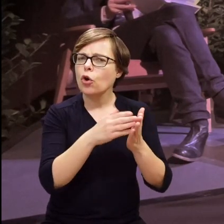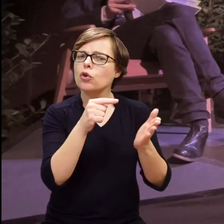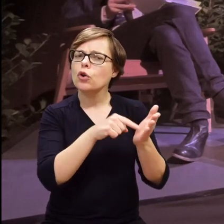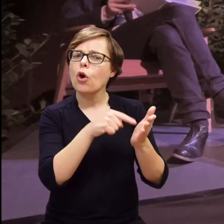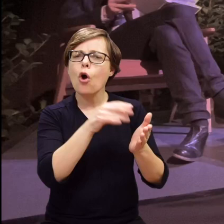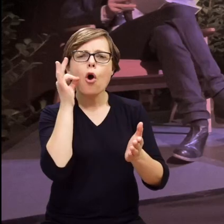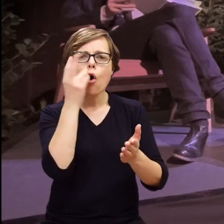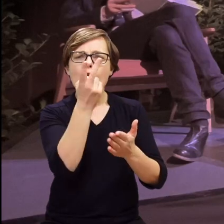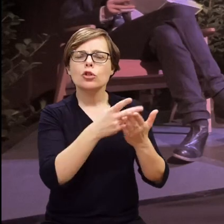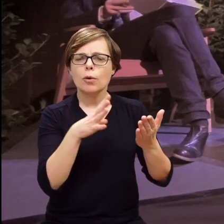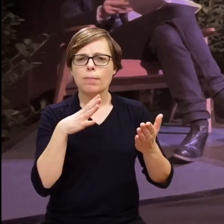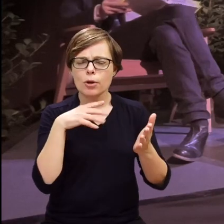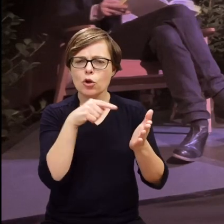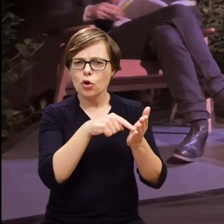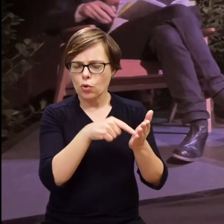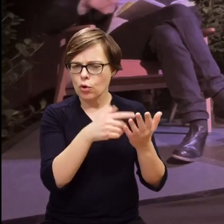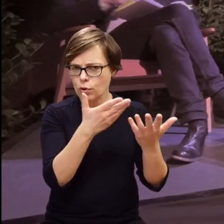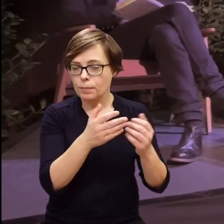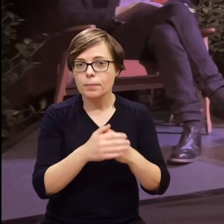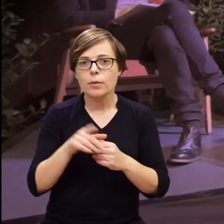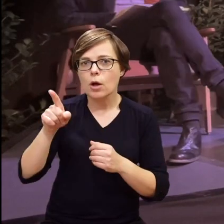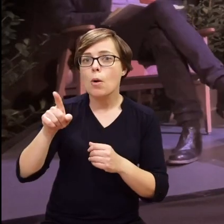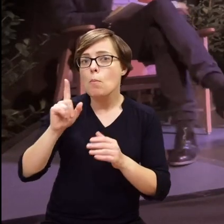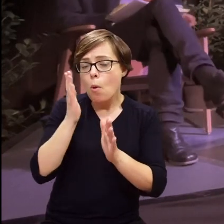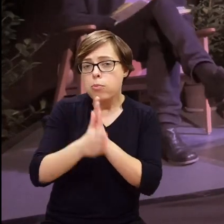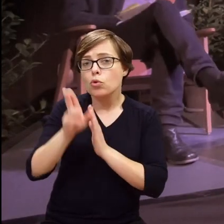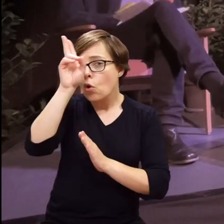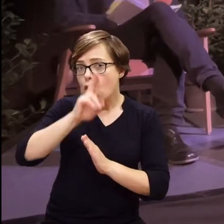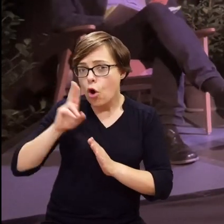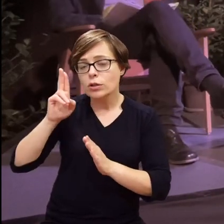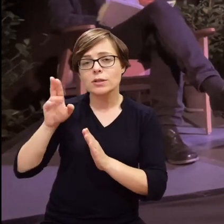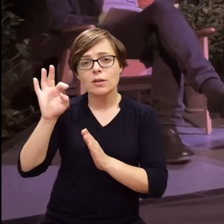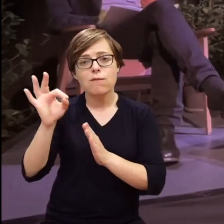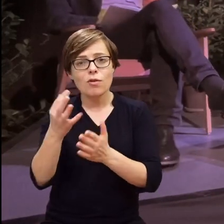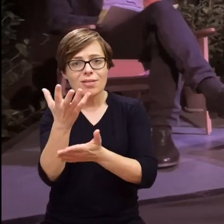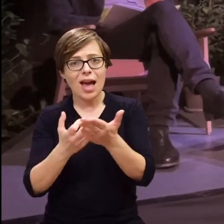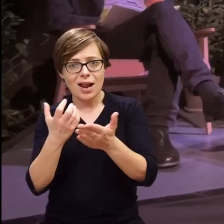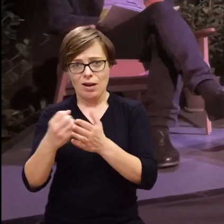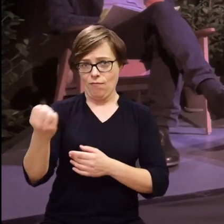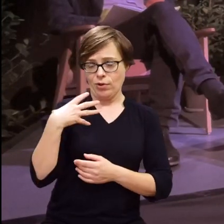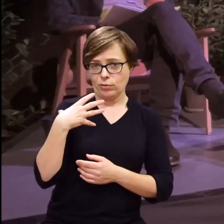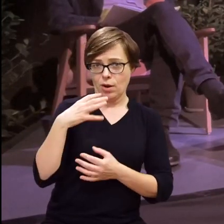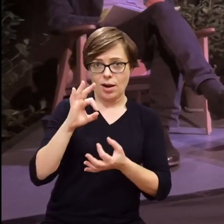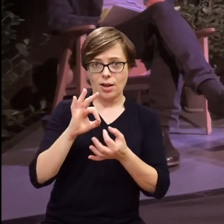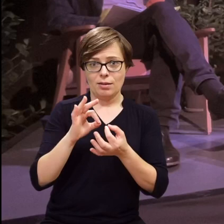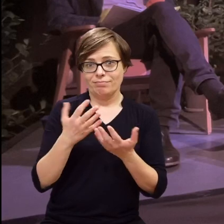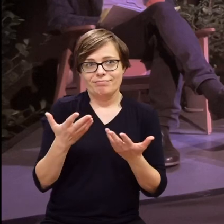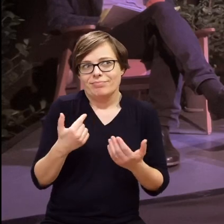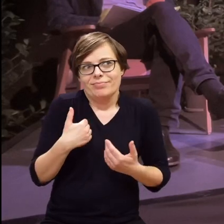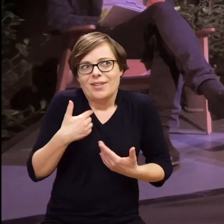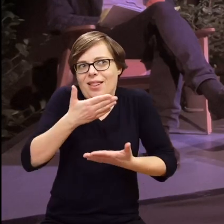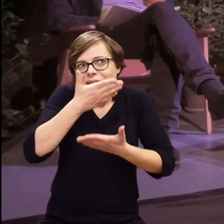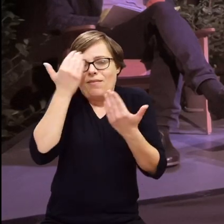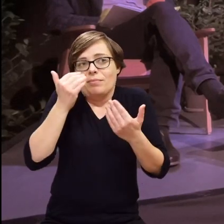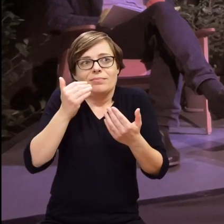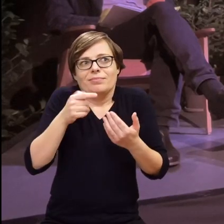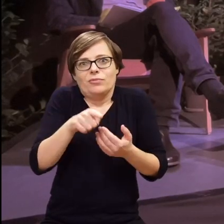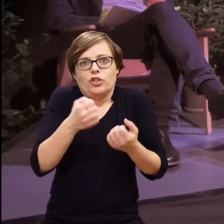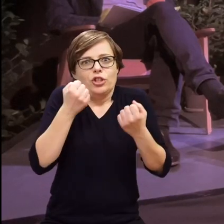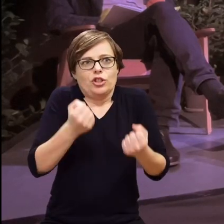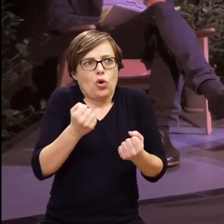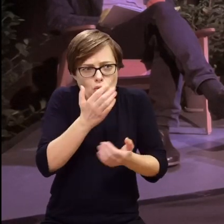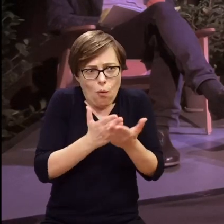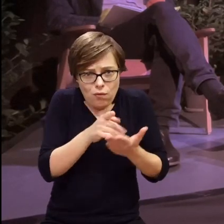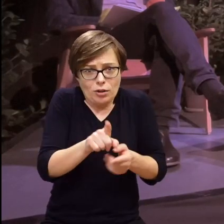ja opisuję, po prostu zobaczyłam nagrania, które rodzice mi przesłali. Nie wiem, czy to jest coś takiego, co